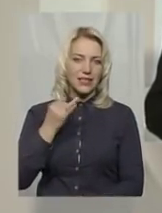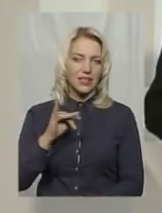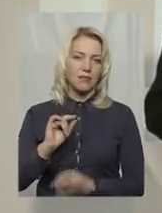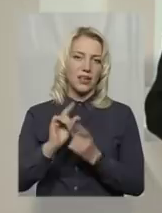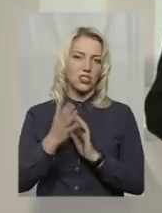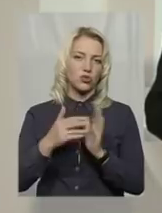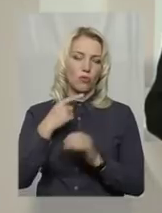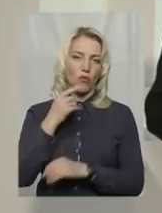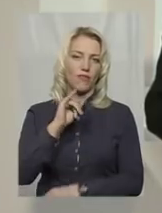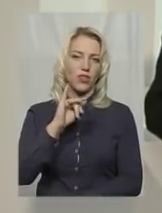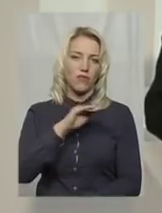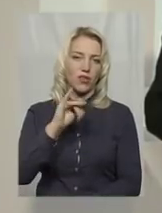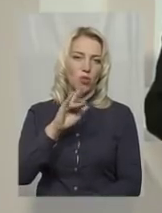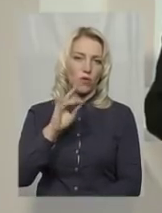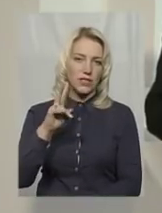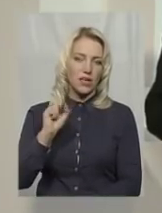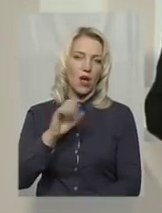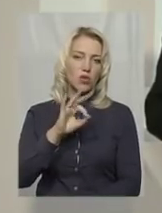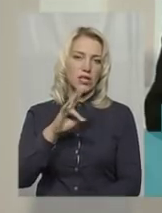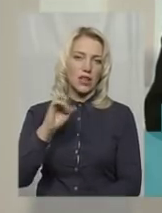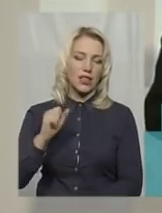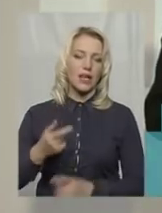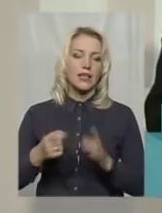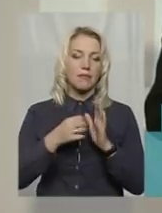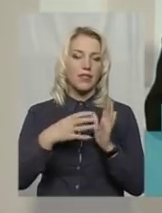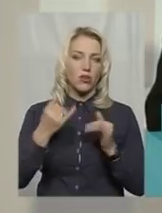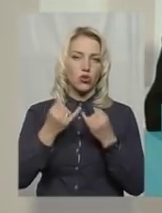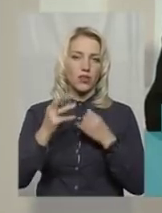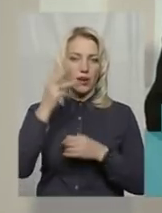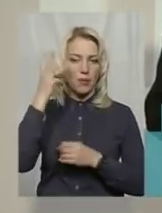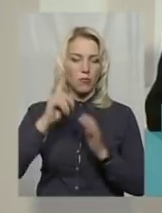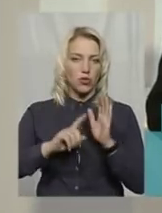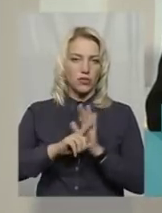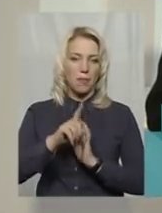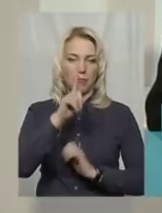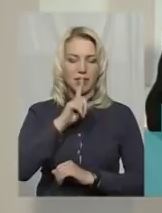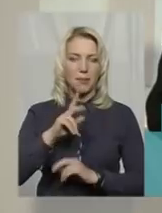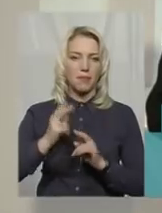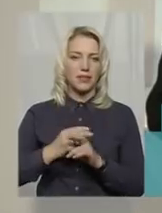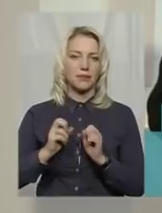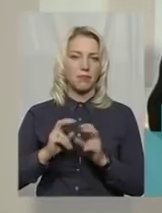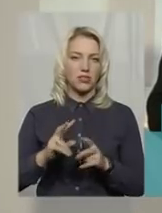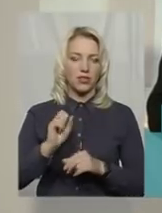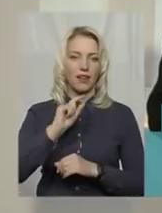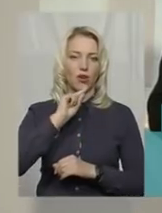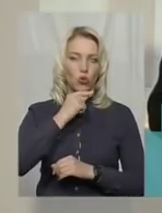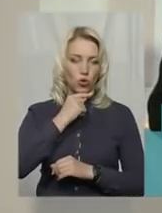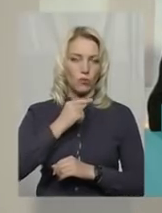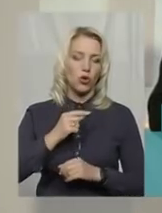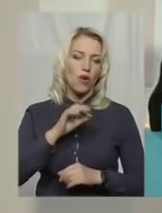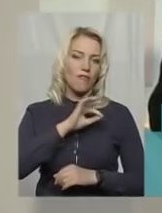Оксана Фіновська. З 15 жовтня на Хмельниччині стартував місячник безпечного та економного